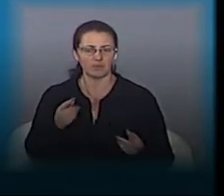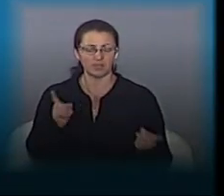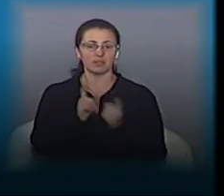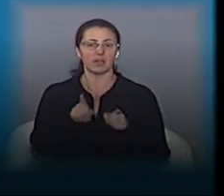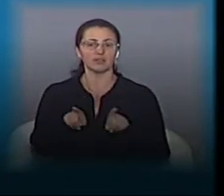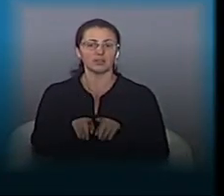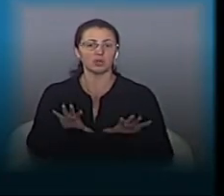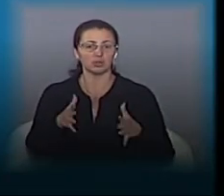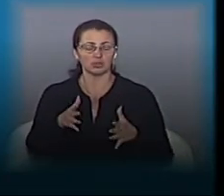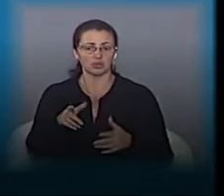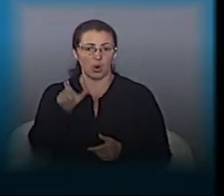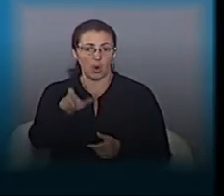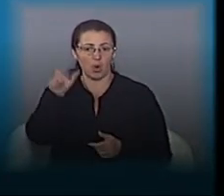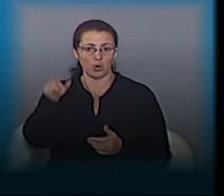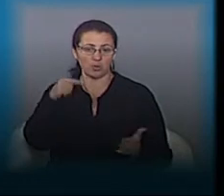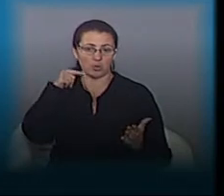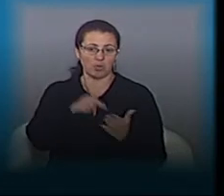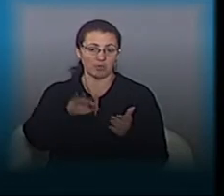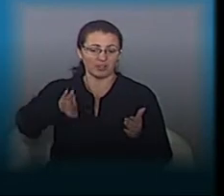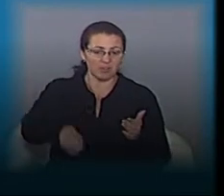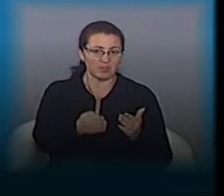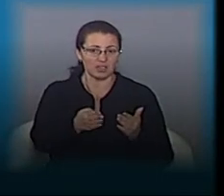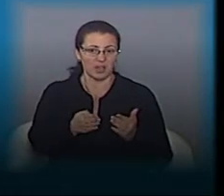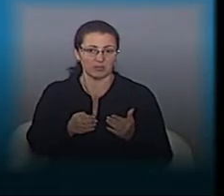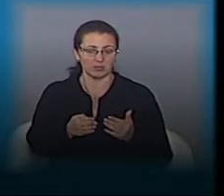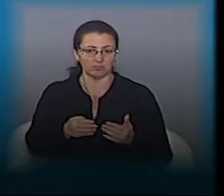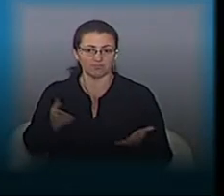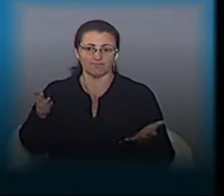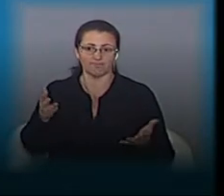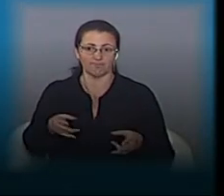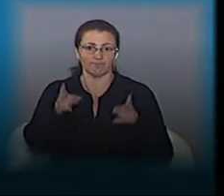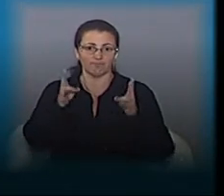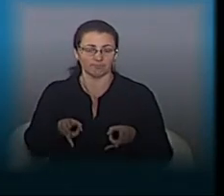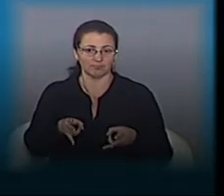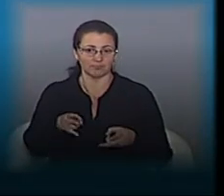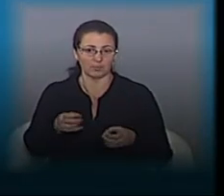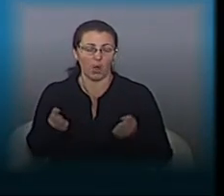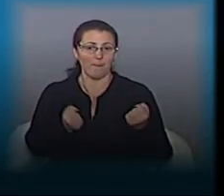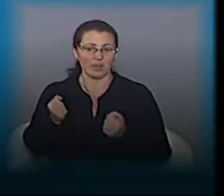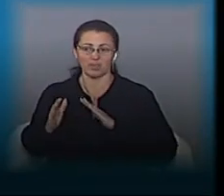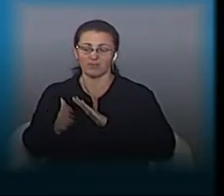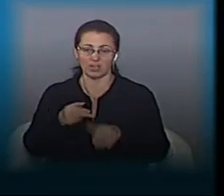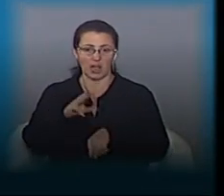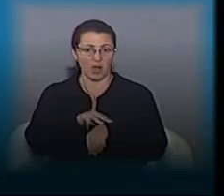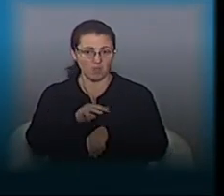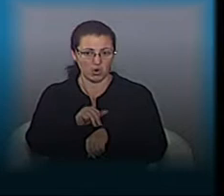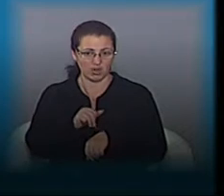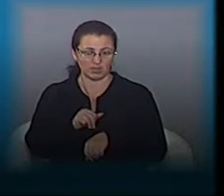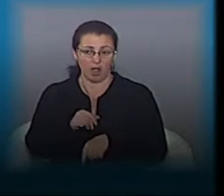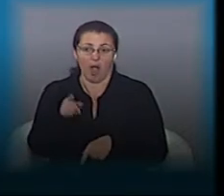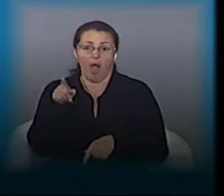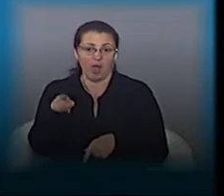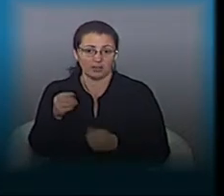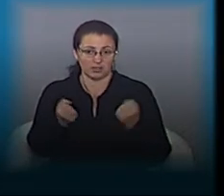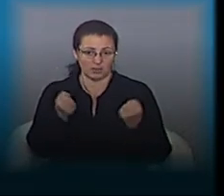водії попадали в яму, розбивали свою машину, викликали поліцію, щоб повідомити про ДТП, а на того ж водія складали